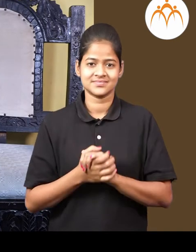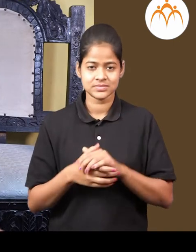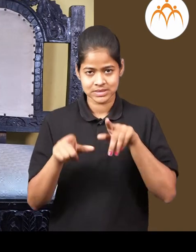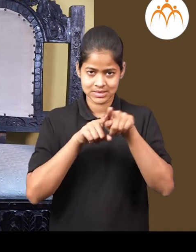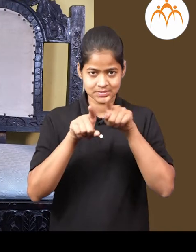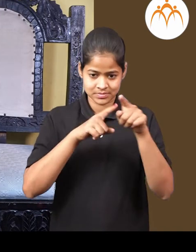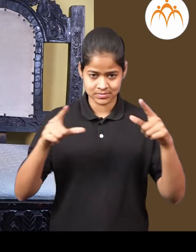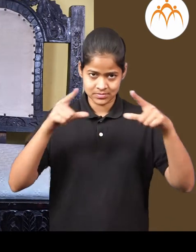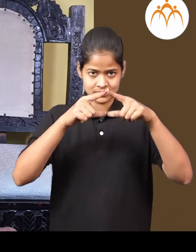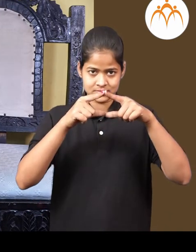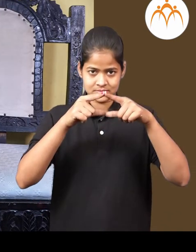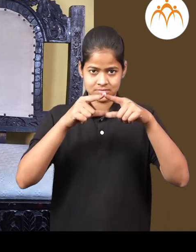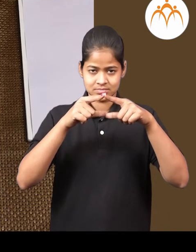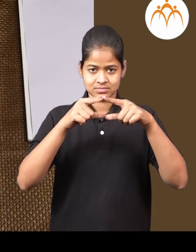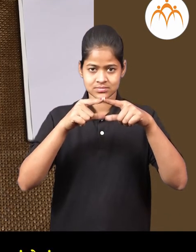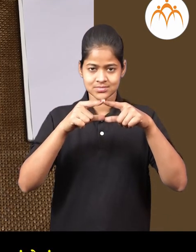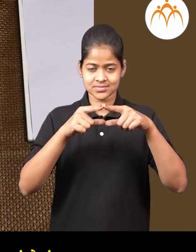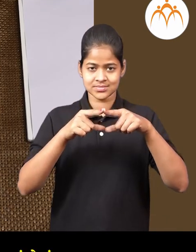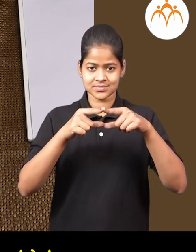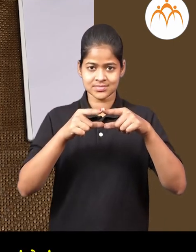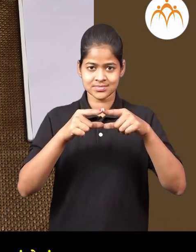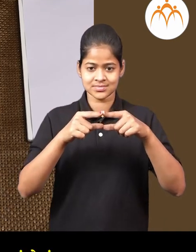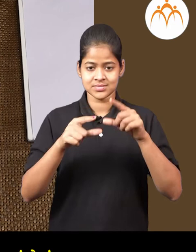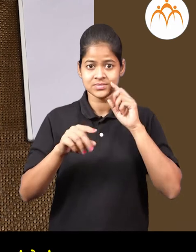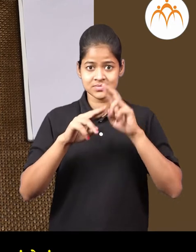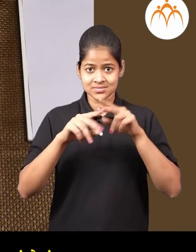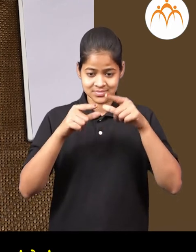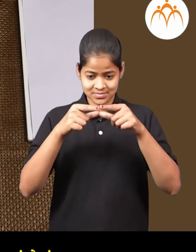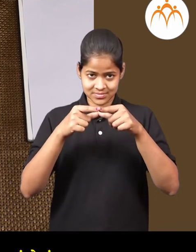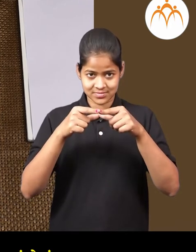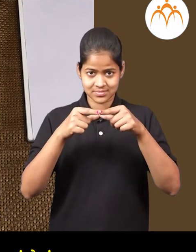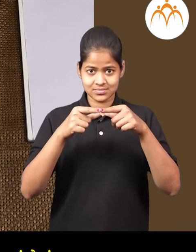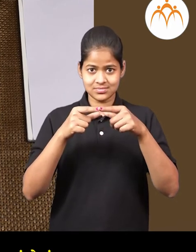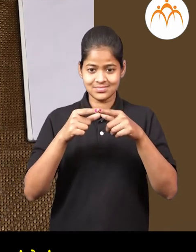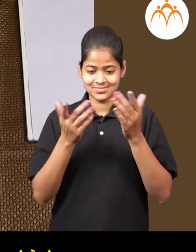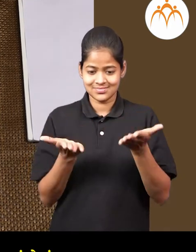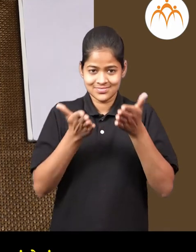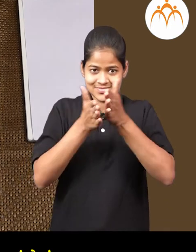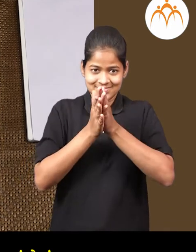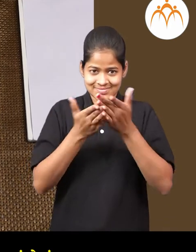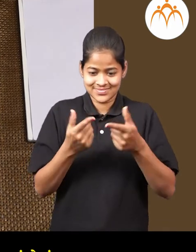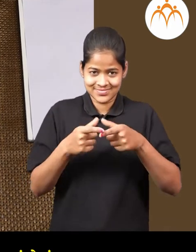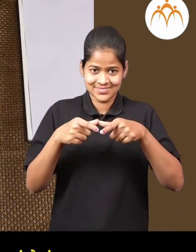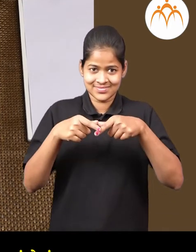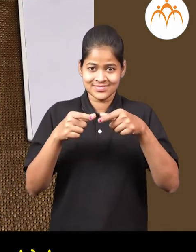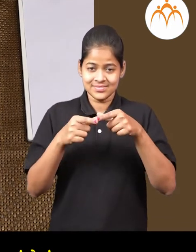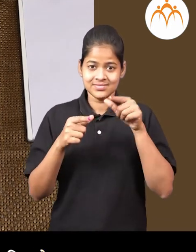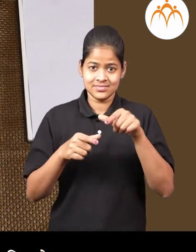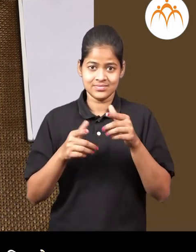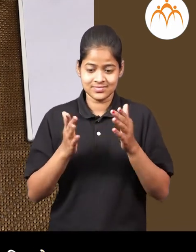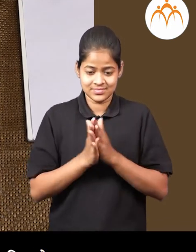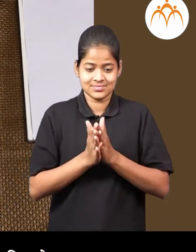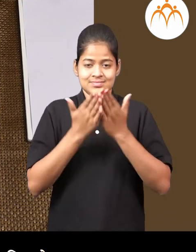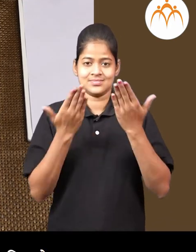त्रिकोण या ठीकाणी घडिकेली तर दोने बाजु तंतो तंत जुलताथ